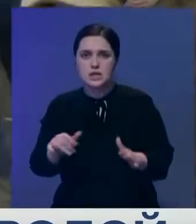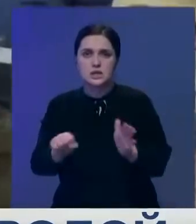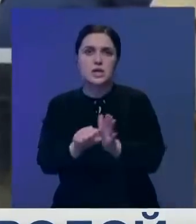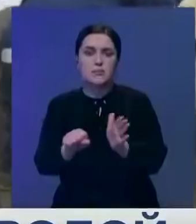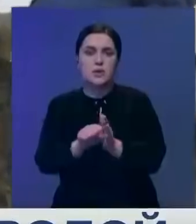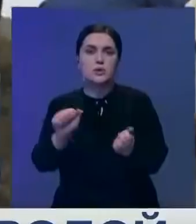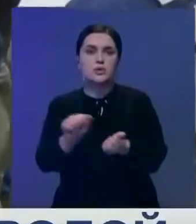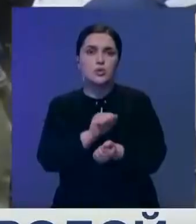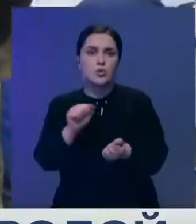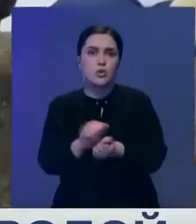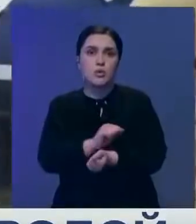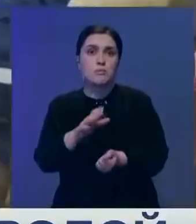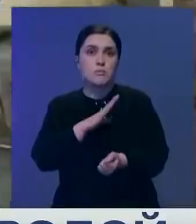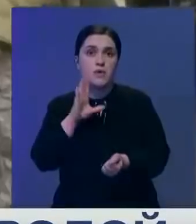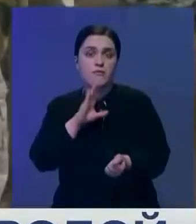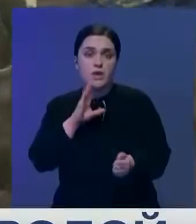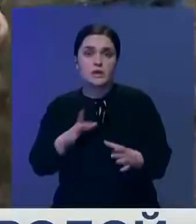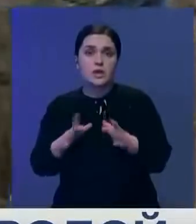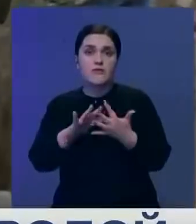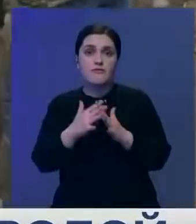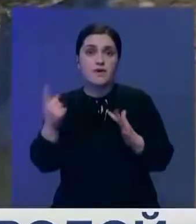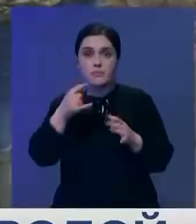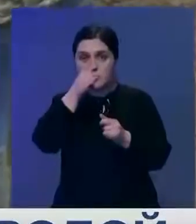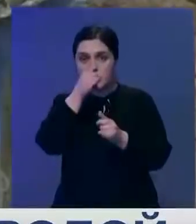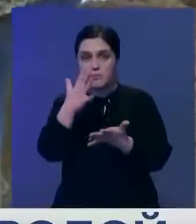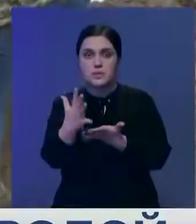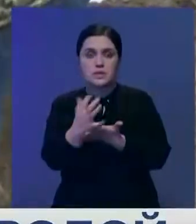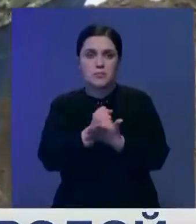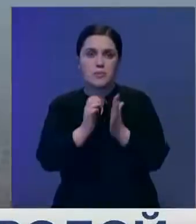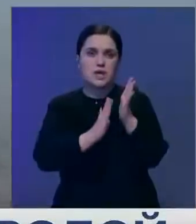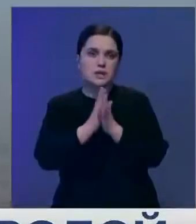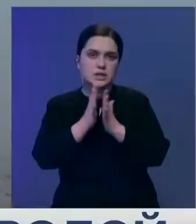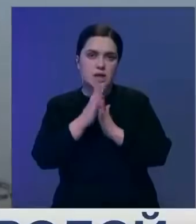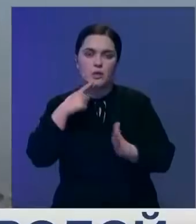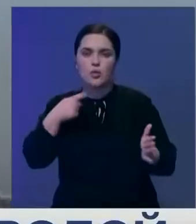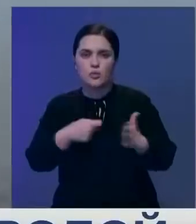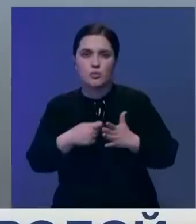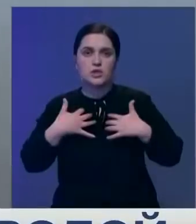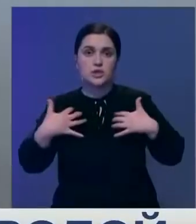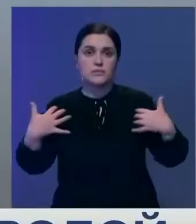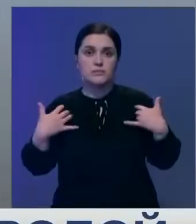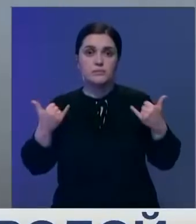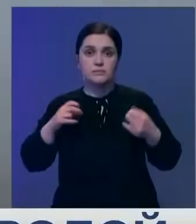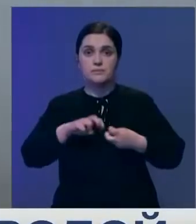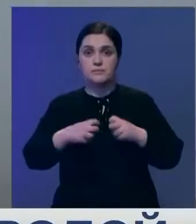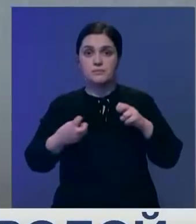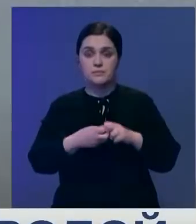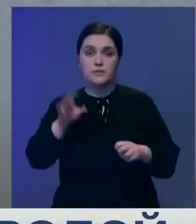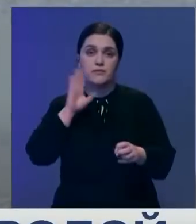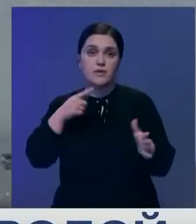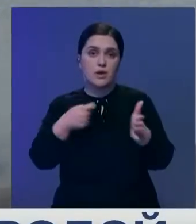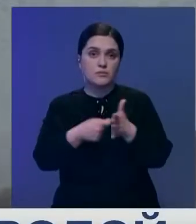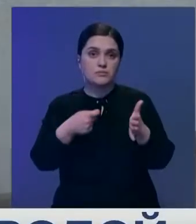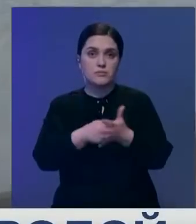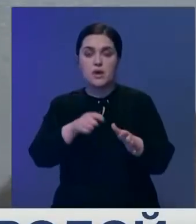там высохли все водоемы. Фермеры не смогли даже запастись сеном. В нынешнем сезоне проблем с водопоем скота быть не